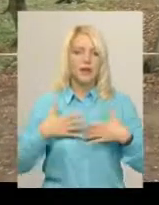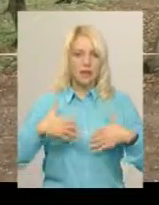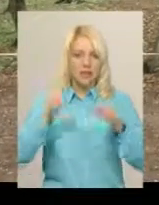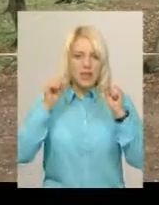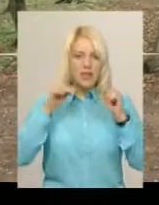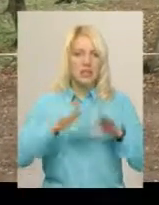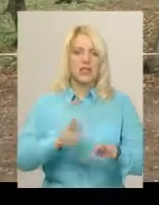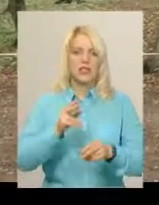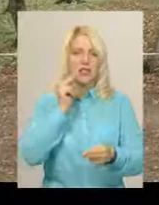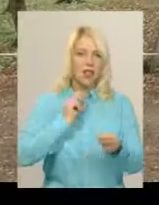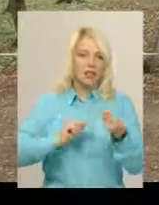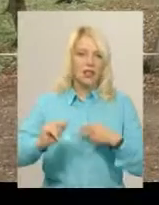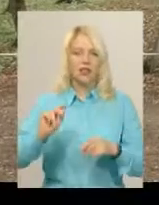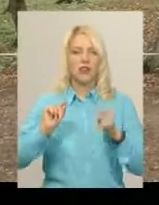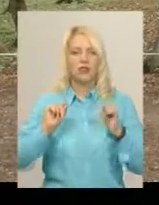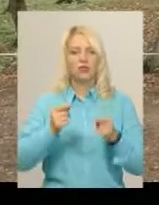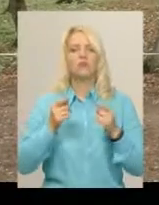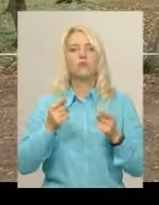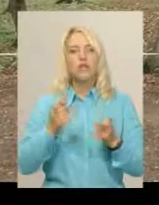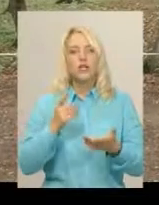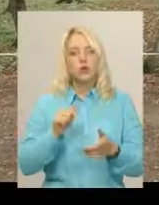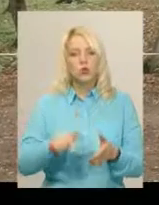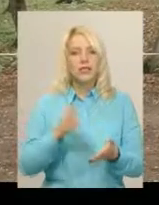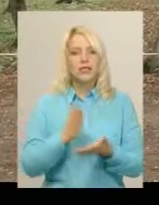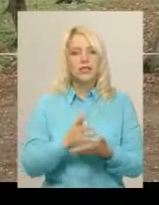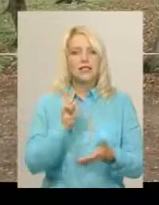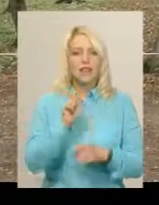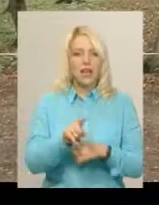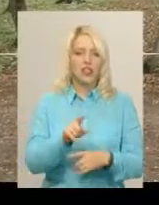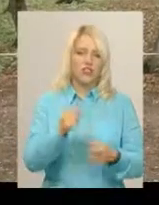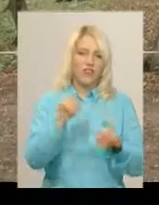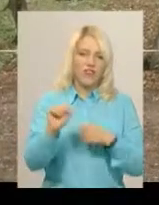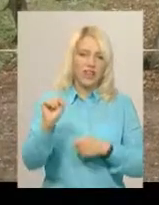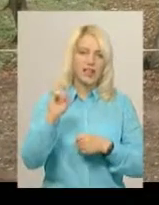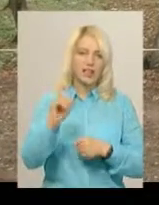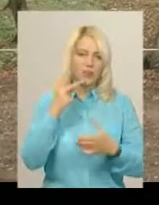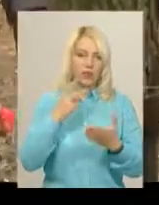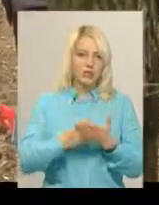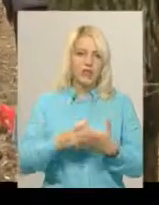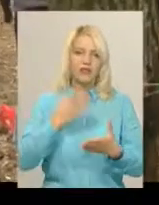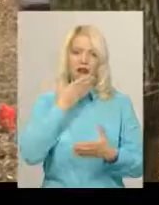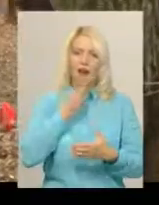якнайкраще, тому сьогодні стоїть завдача виграти і показати достойний результат.